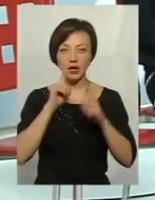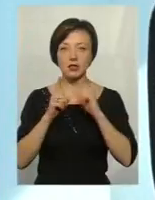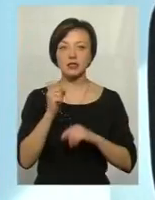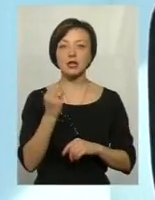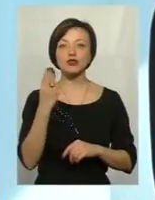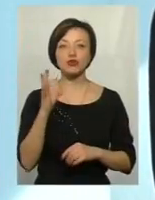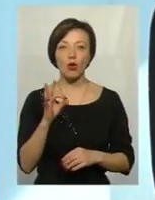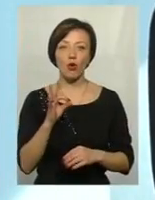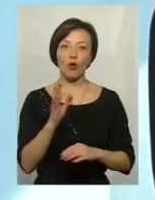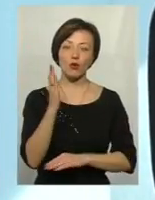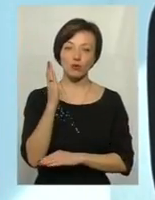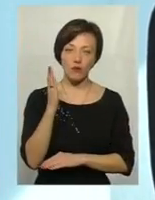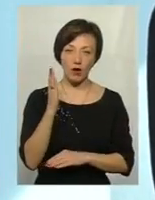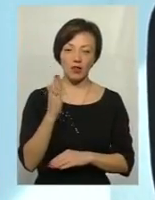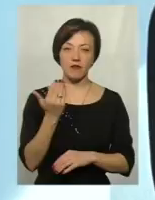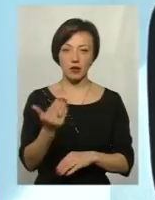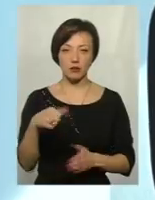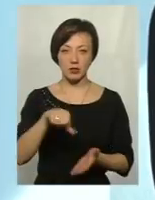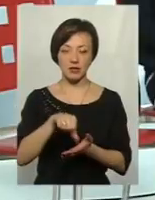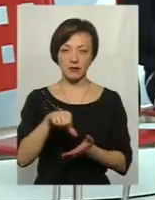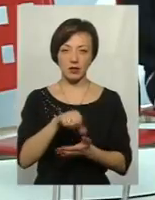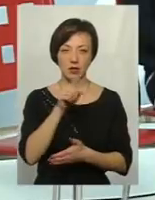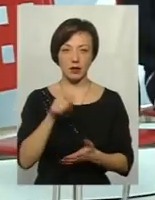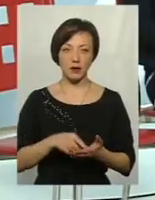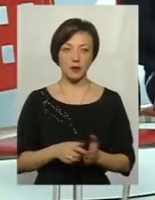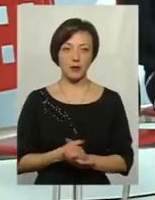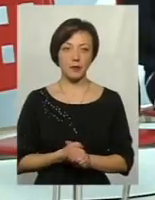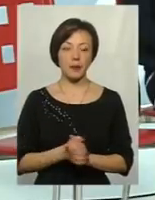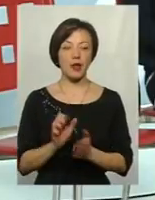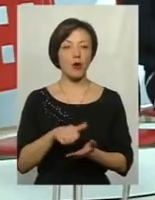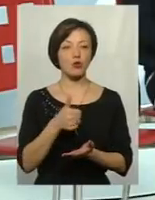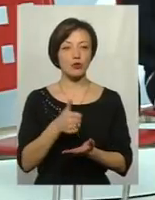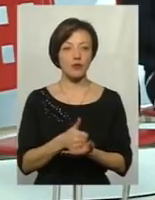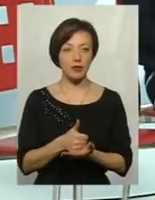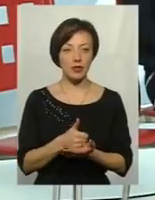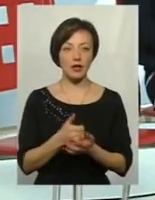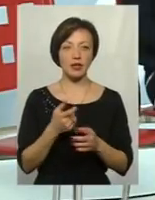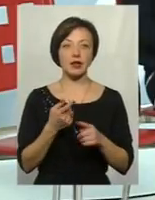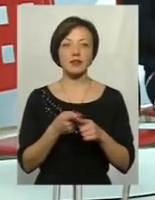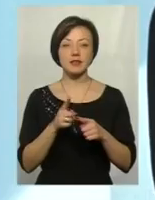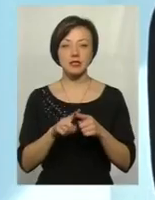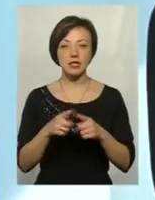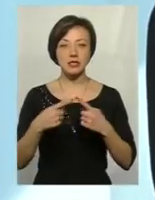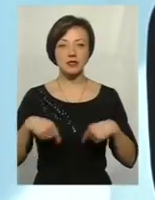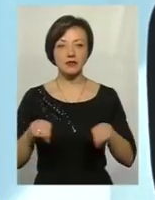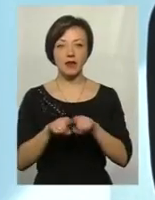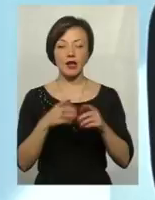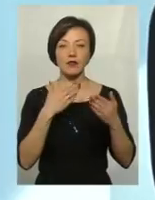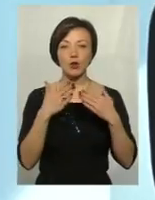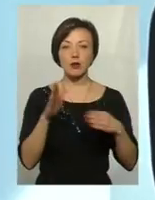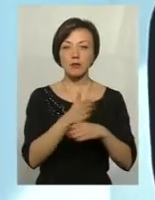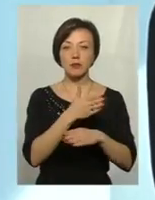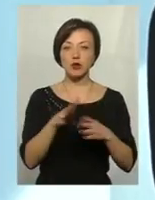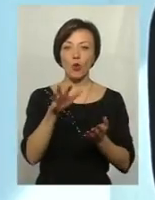за що голосували ваші представники? За що ні? Саме основне, що в цій сфері відносин між окупованими